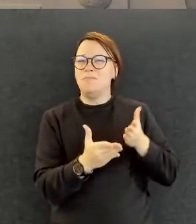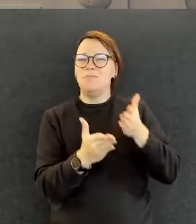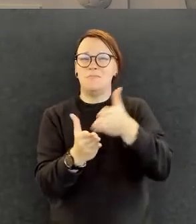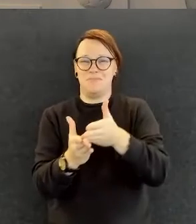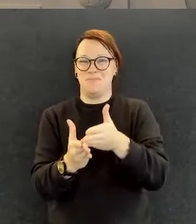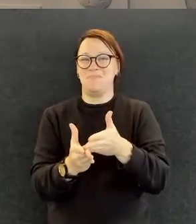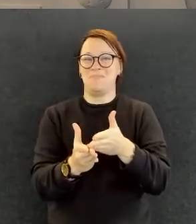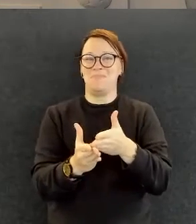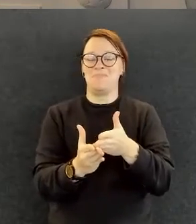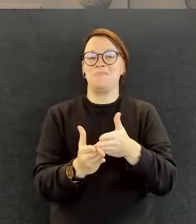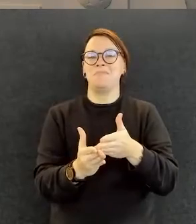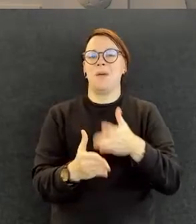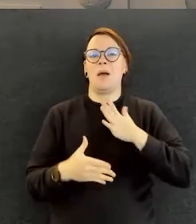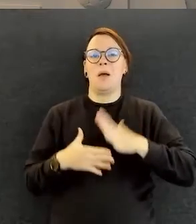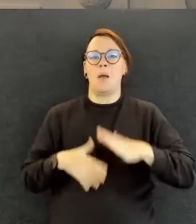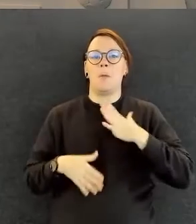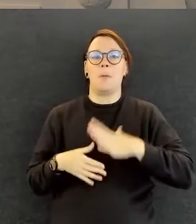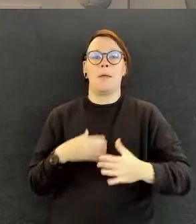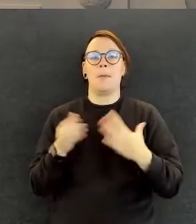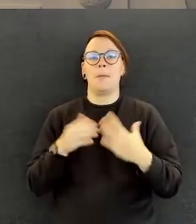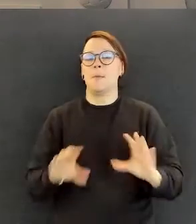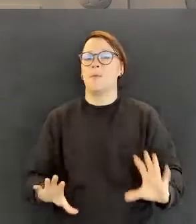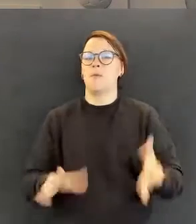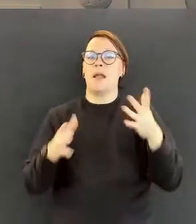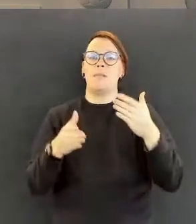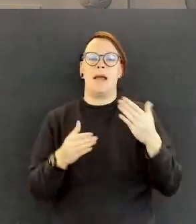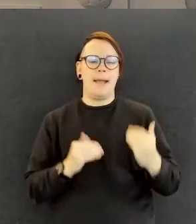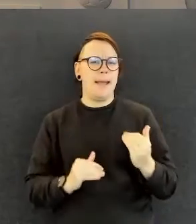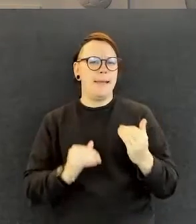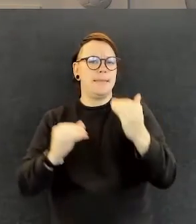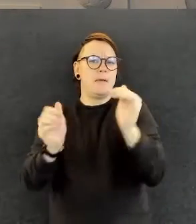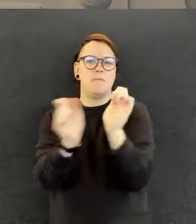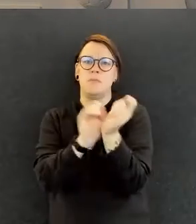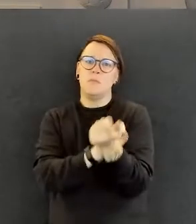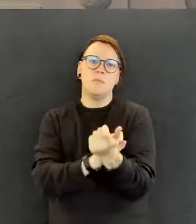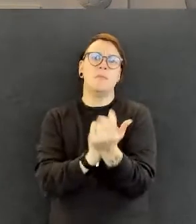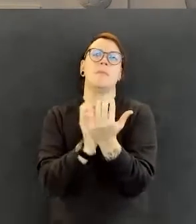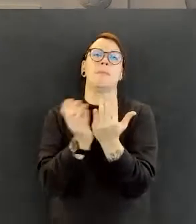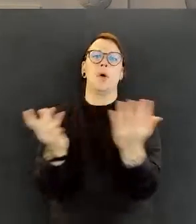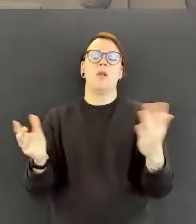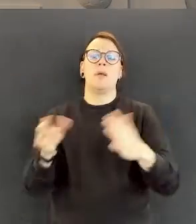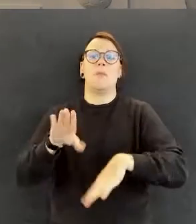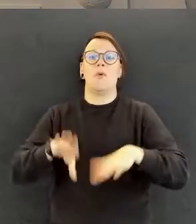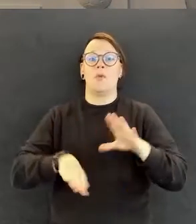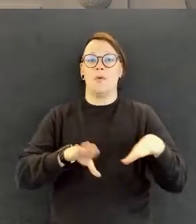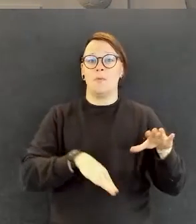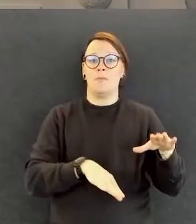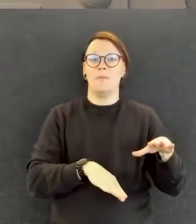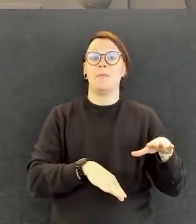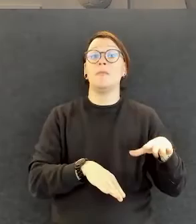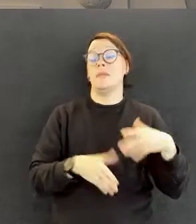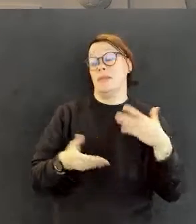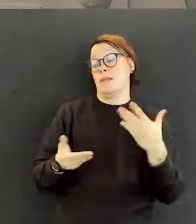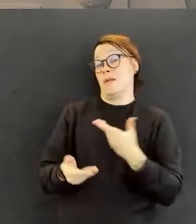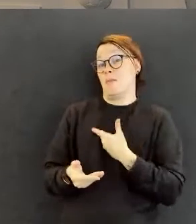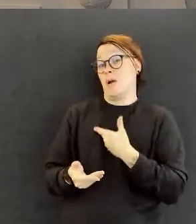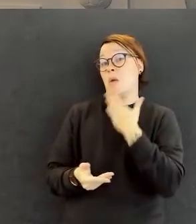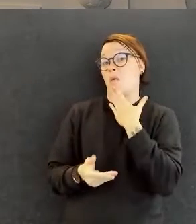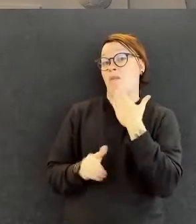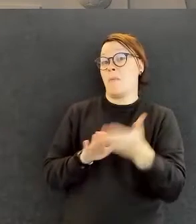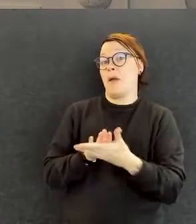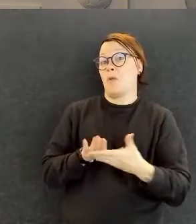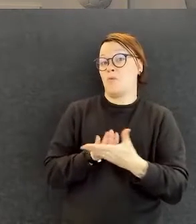lähteä kehittämään sitä meidän työelämää entistä monimuotoisemmaksi. Tässä tänään ollaan kuultu aika hyviä perusteluja, miksi se kannattaa. Pystymme